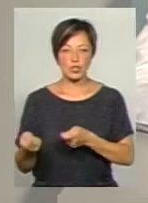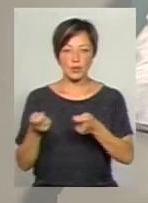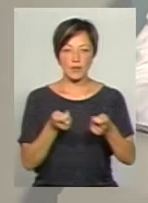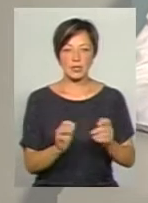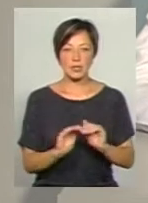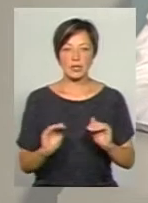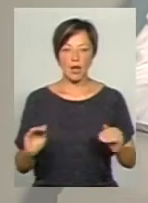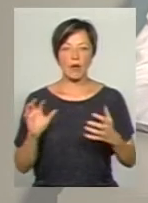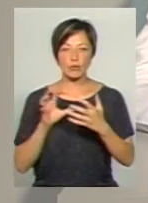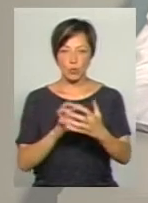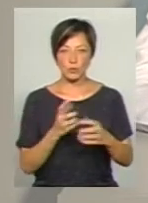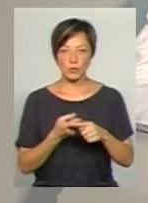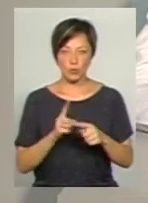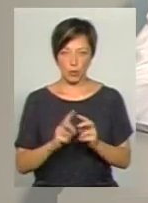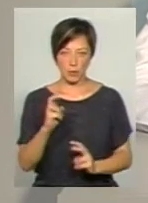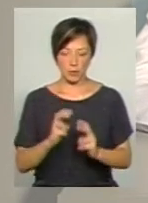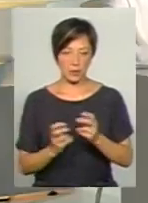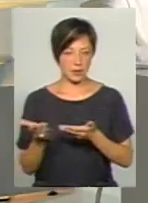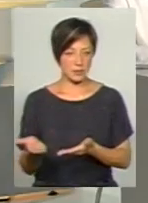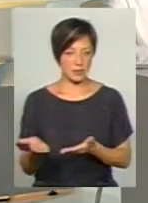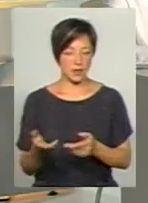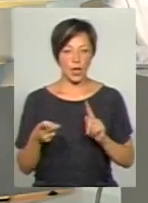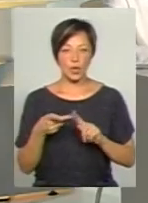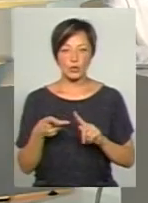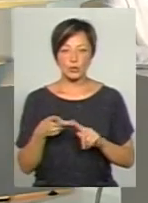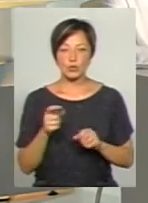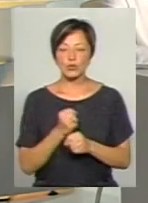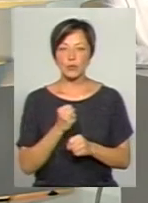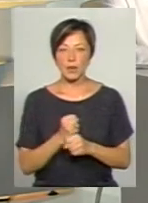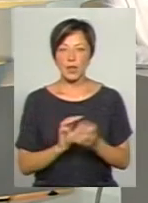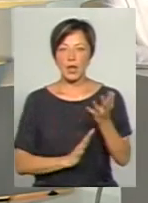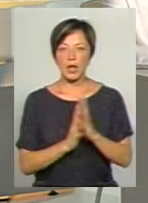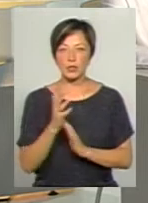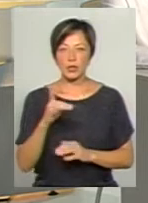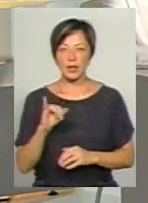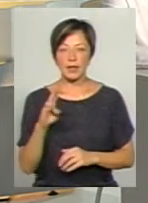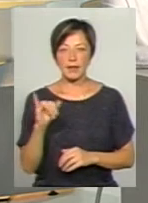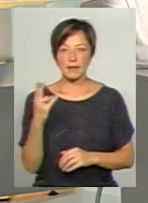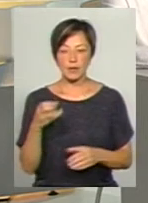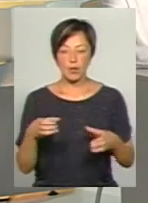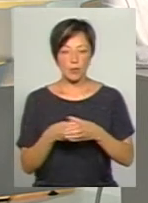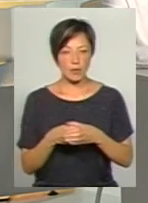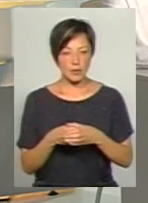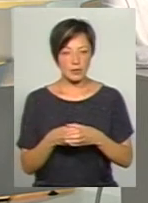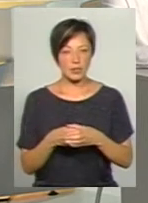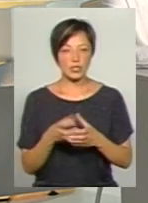учнів автобусами цього підприємства. Друге, що зробила Лісогринівецька громада, це ще до